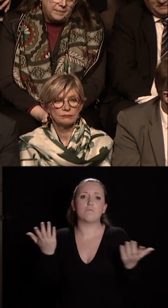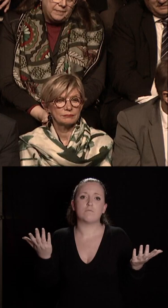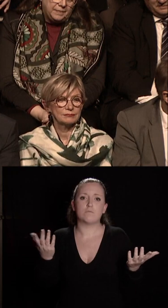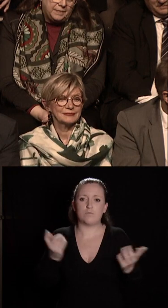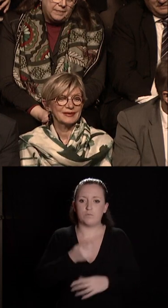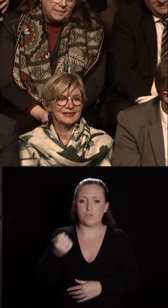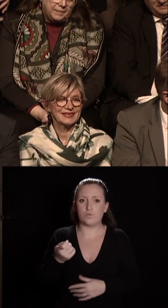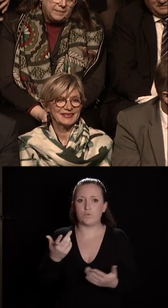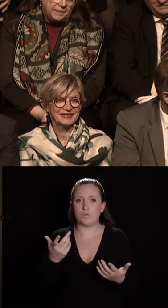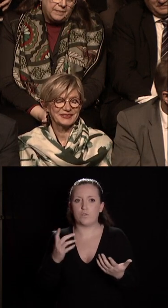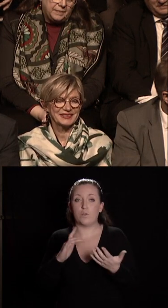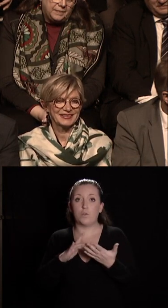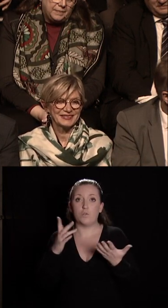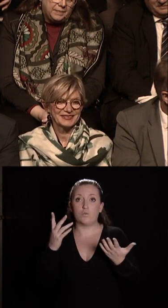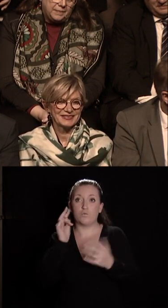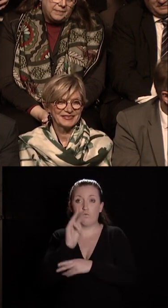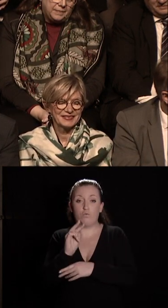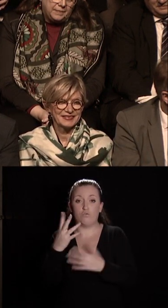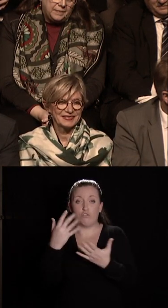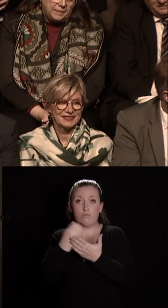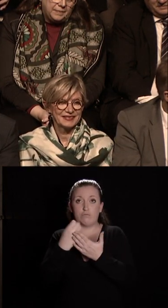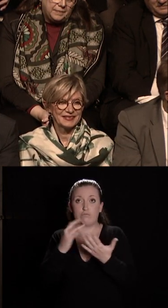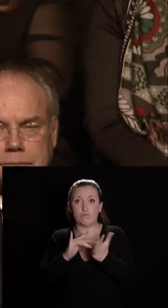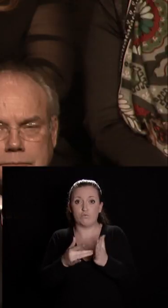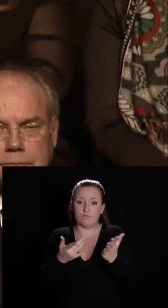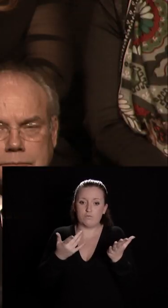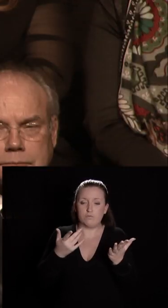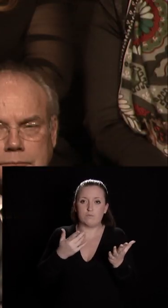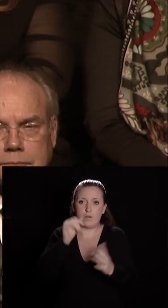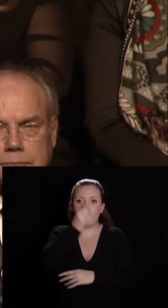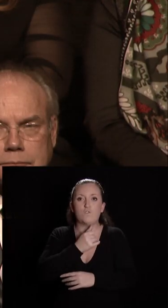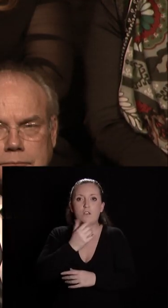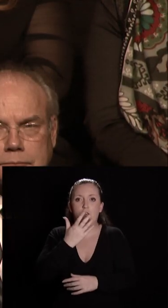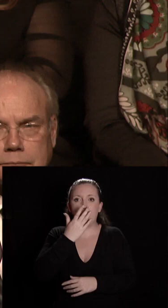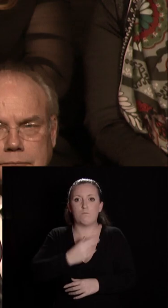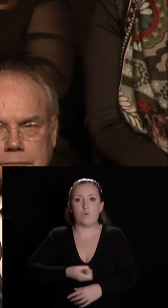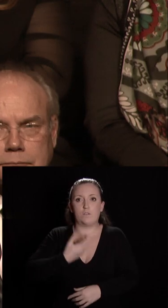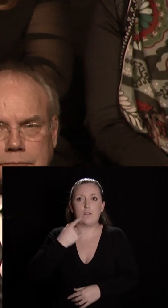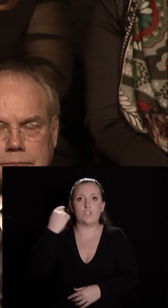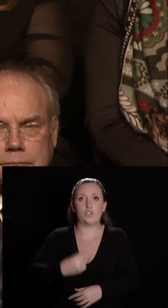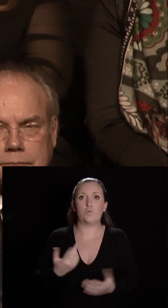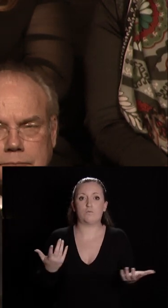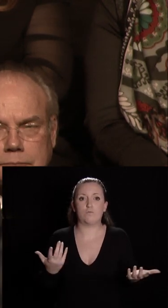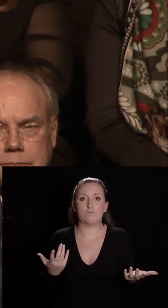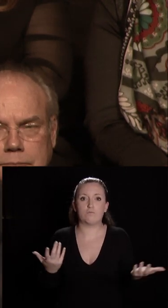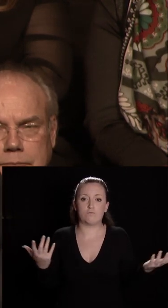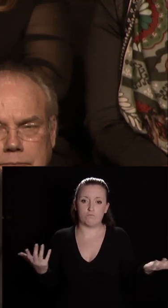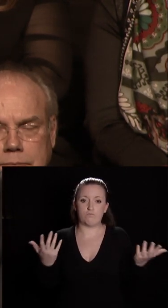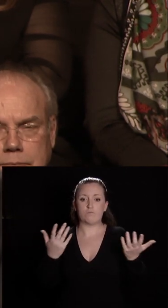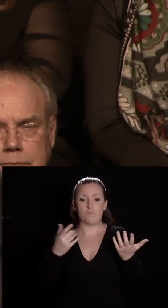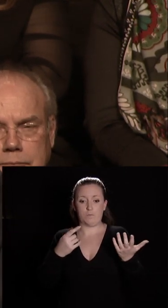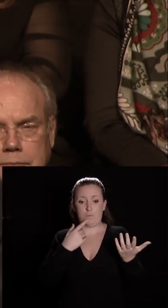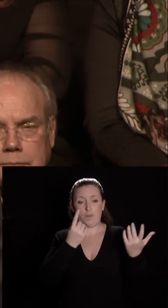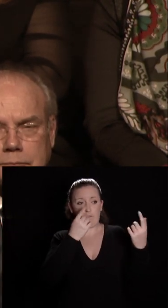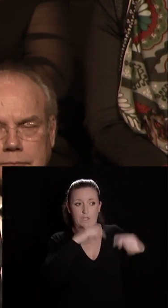tout a été à peu près dit il s'agit du musée des Beaux-Arts de Dijon nous sommes entrés avec l